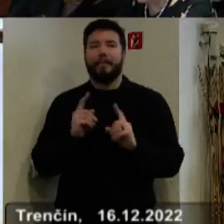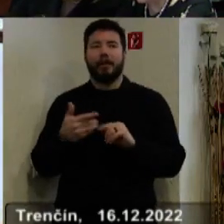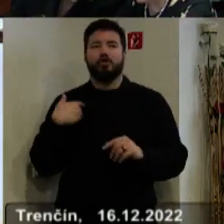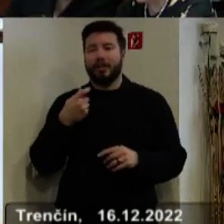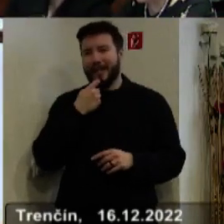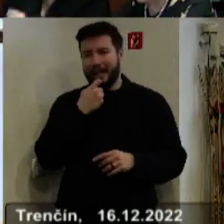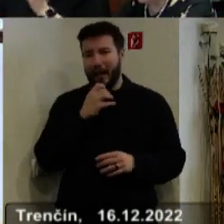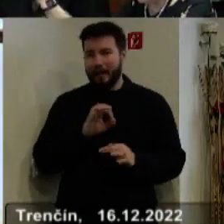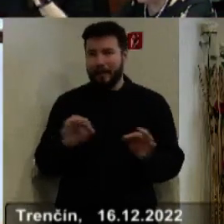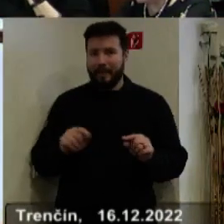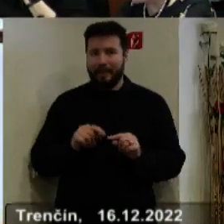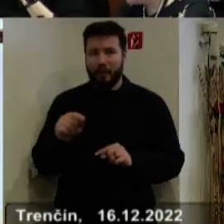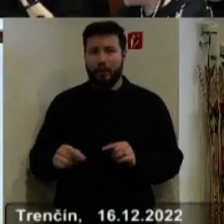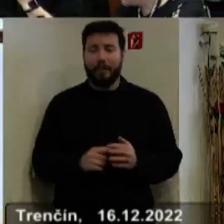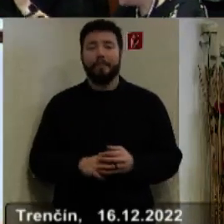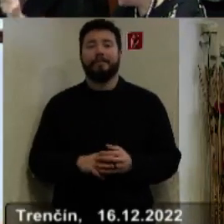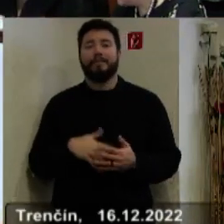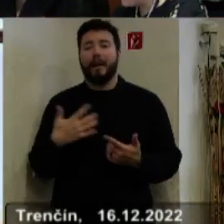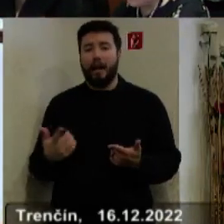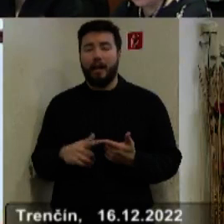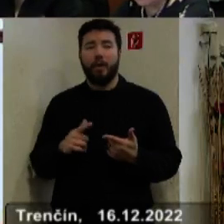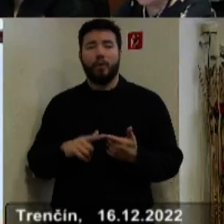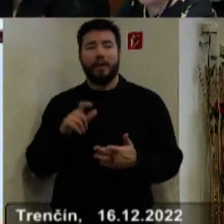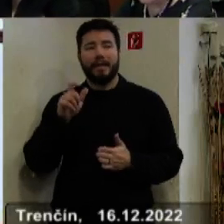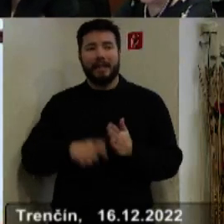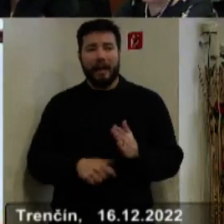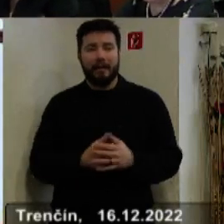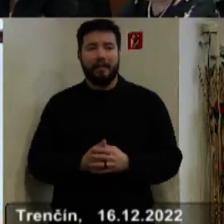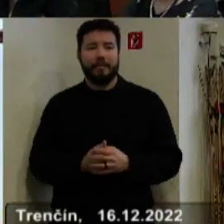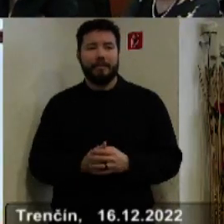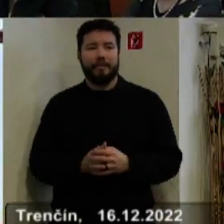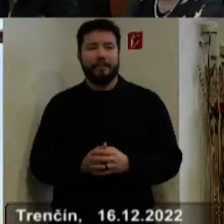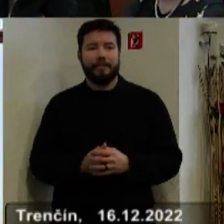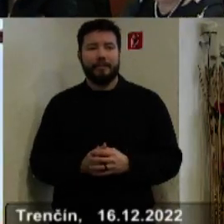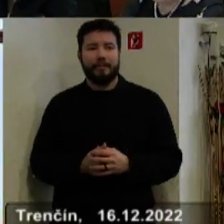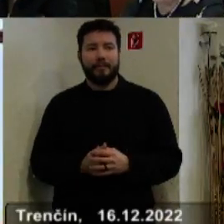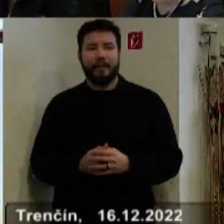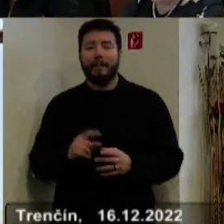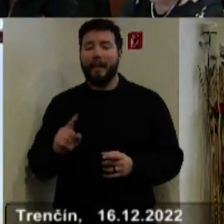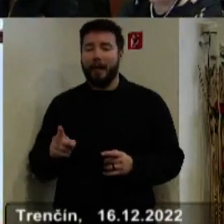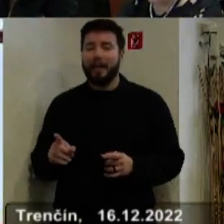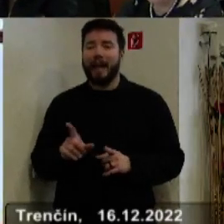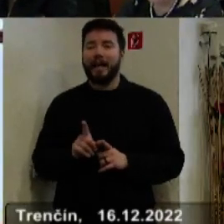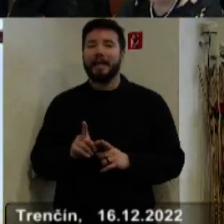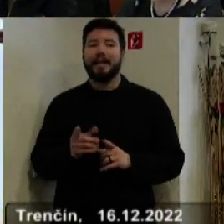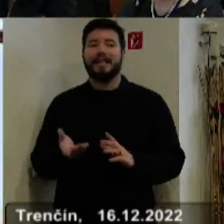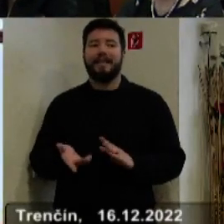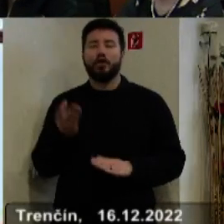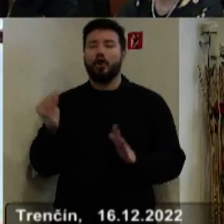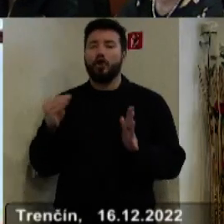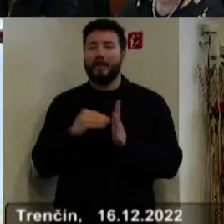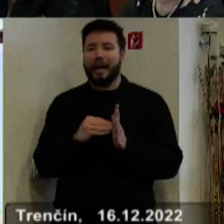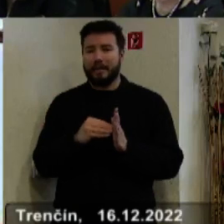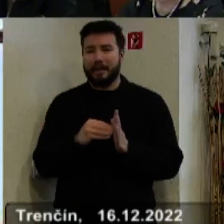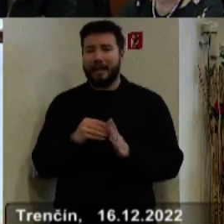jedálne správny krok. Ale na druhej strane, ruka v ruke k tomu má i zaž zvýšená dotácia na